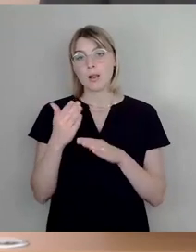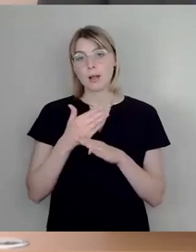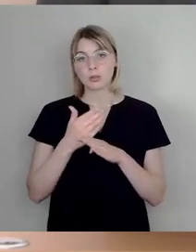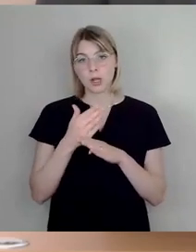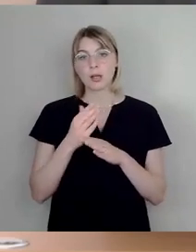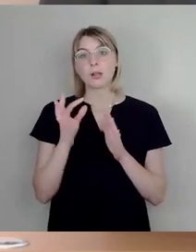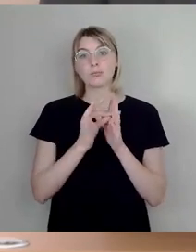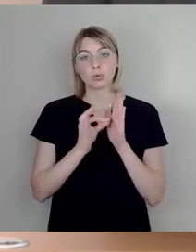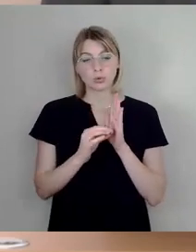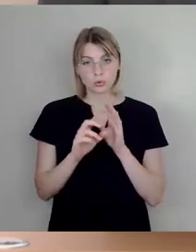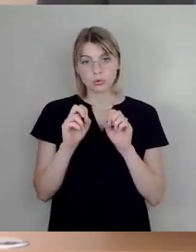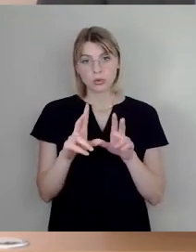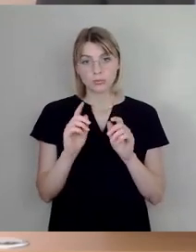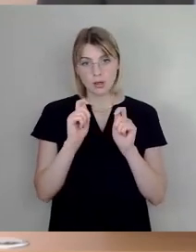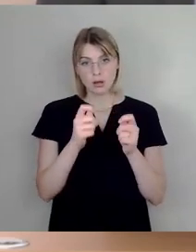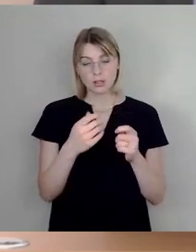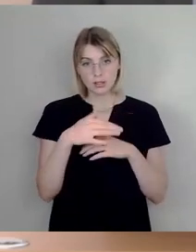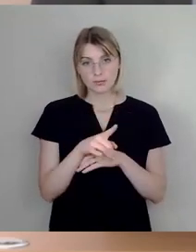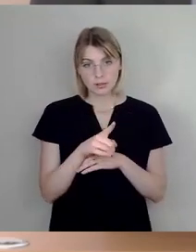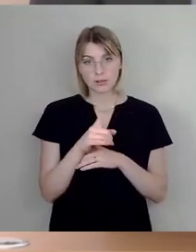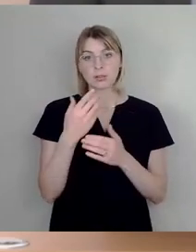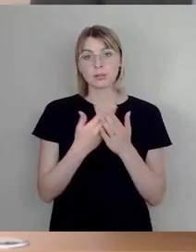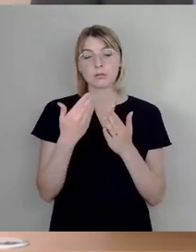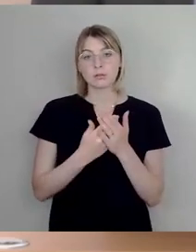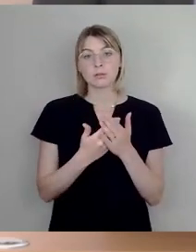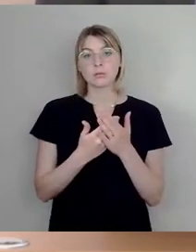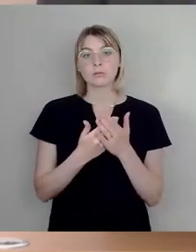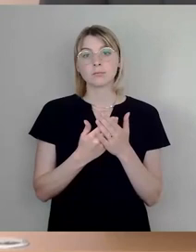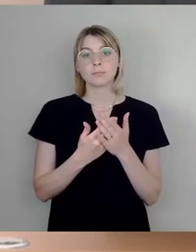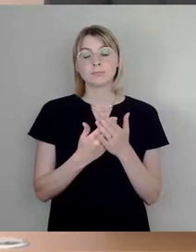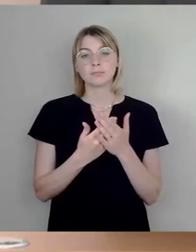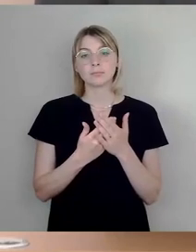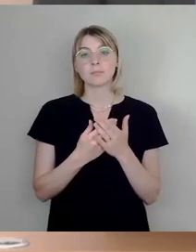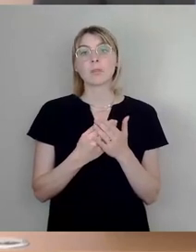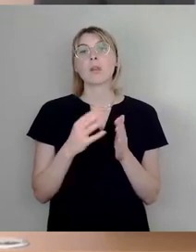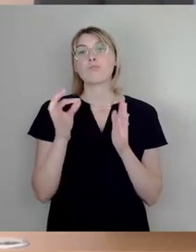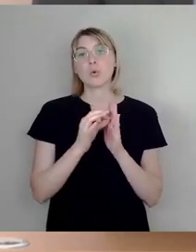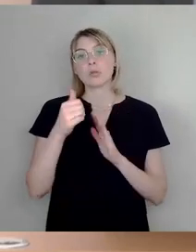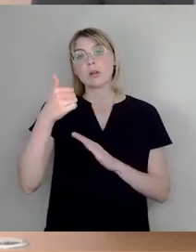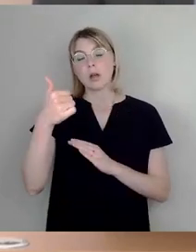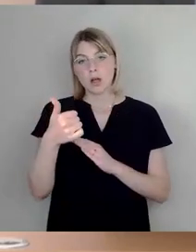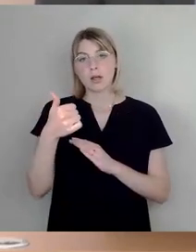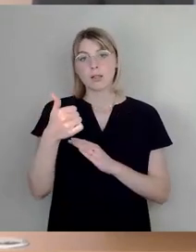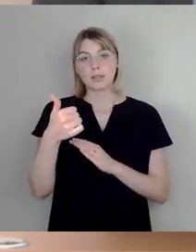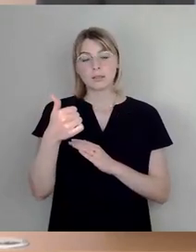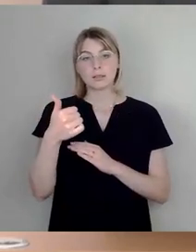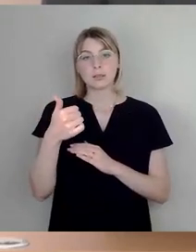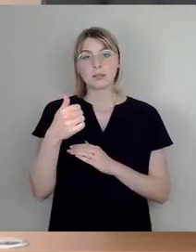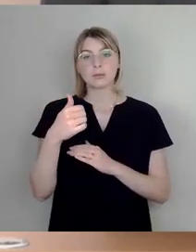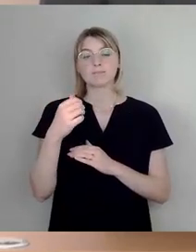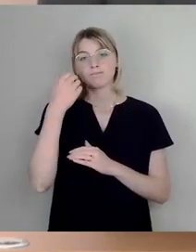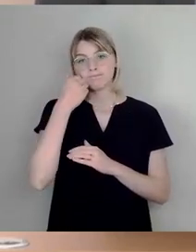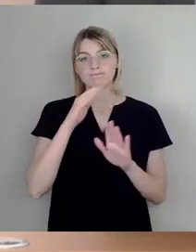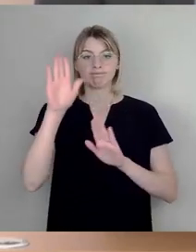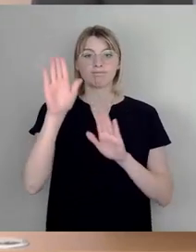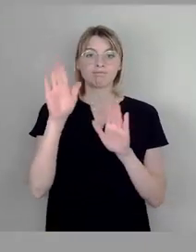Abstimmung beantragt. Deswegen rufe ich zunächst den Punkt 1 auf. Wer denen zustimmen kann, den bitte ich um das Stimmzeichen.